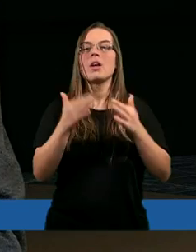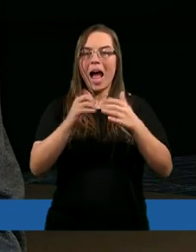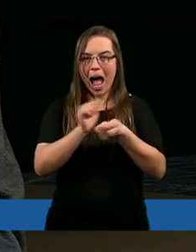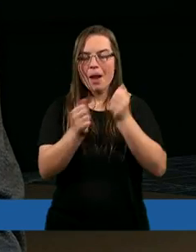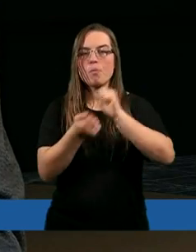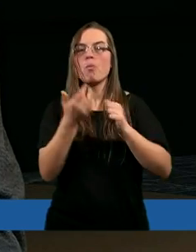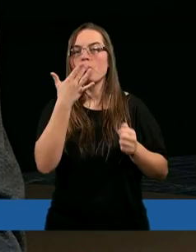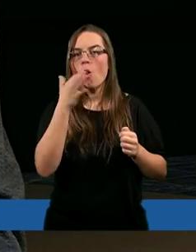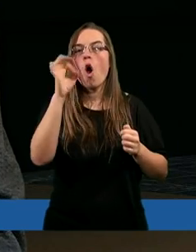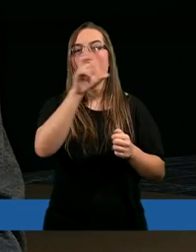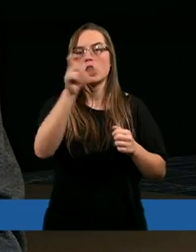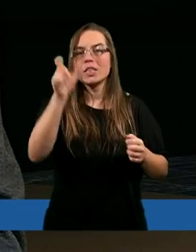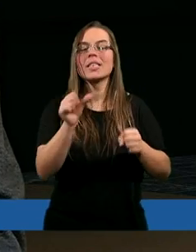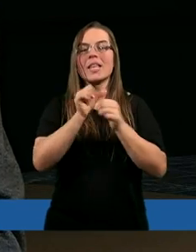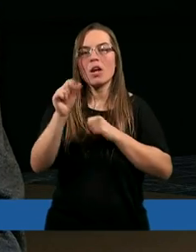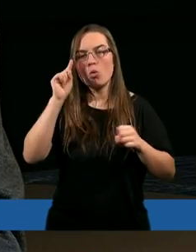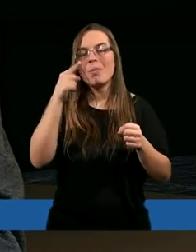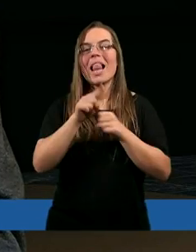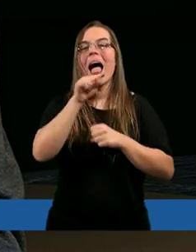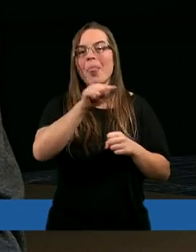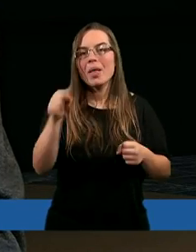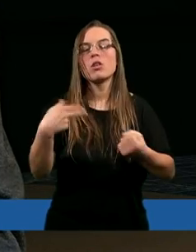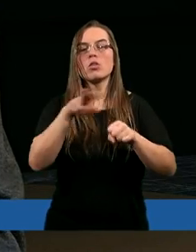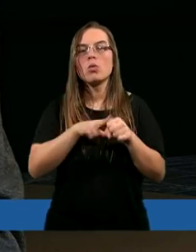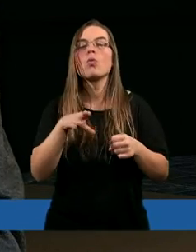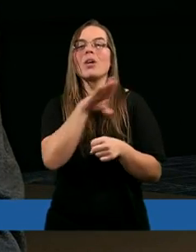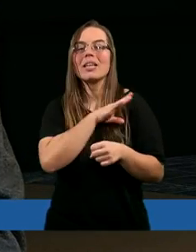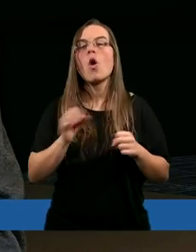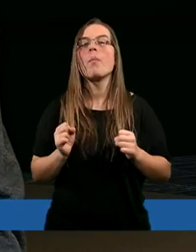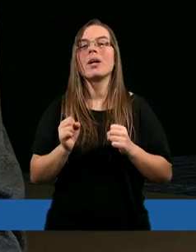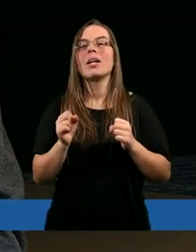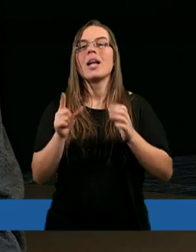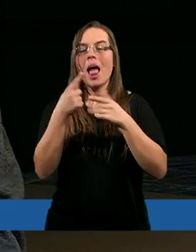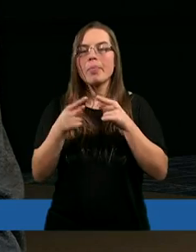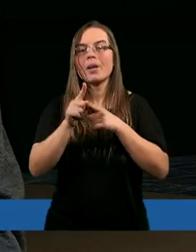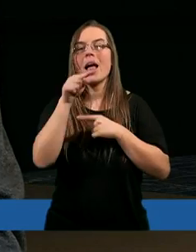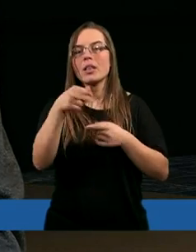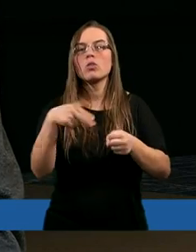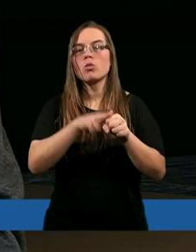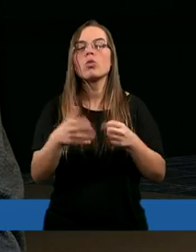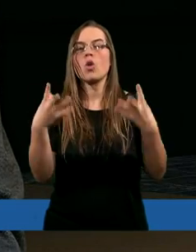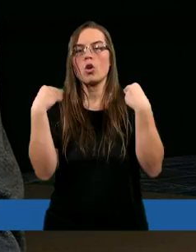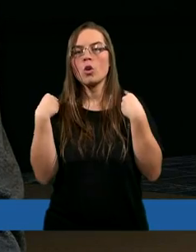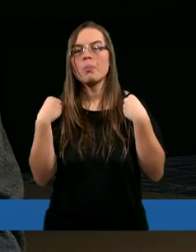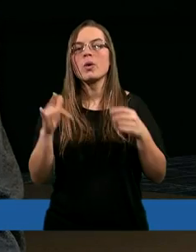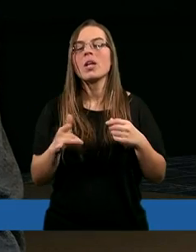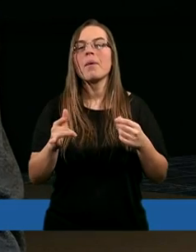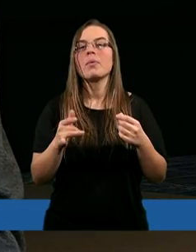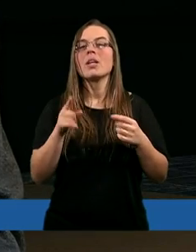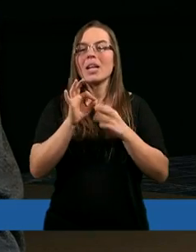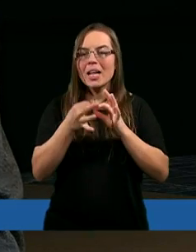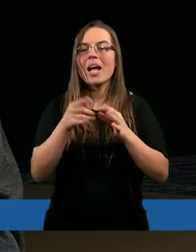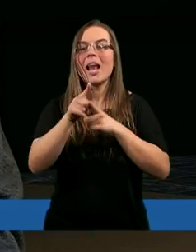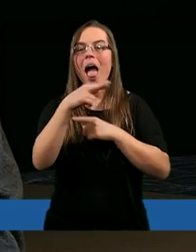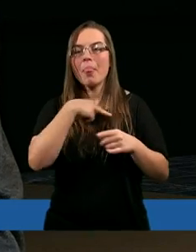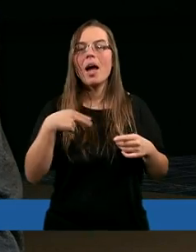Albowiem mowa o krzyżu jest głupstwem dla tych, którzy giną, natomiast dla tych, którzy dostępujemy, natomiast